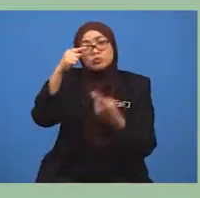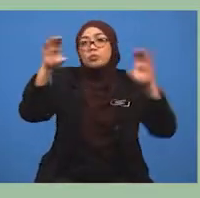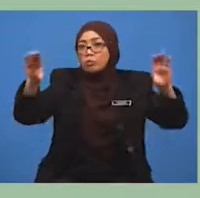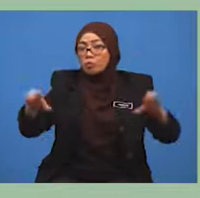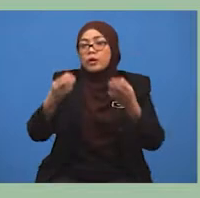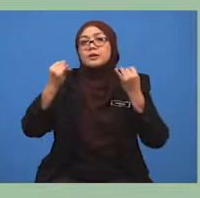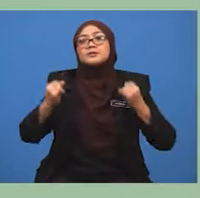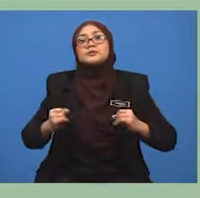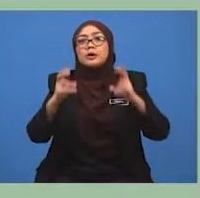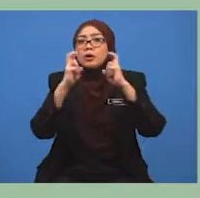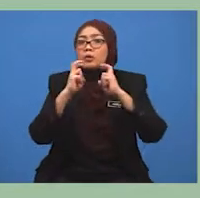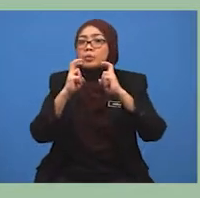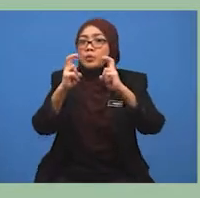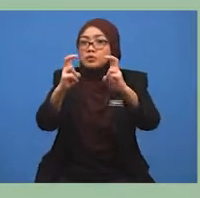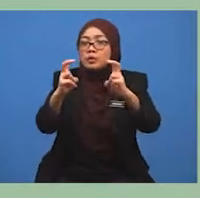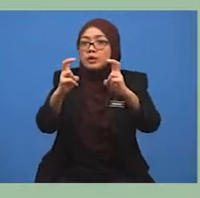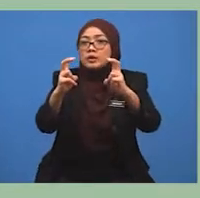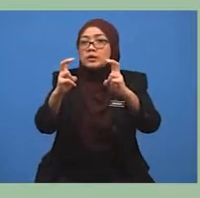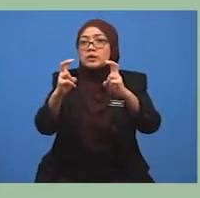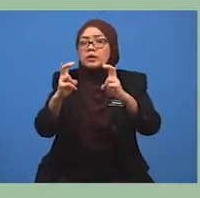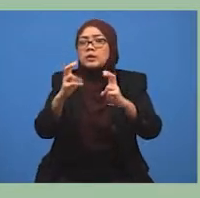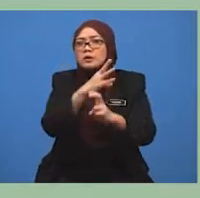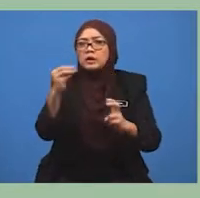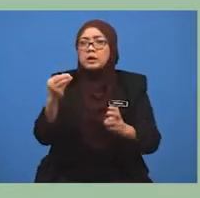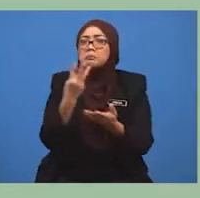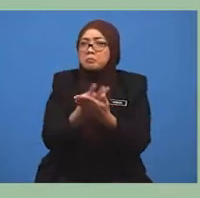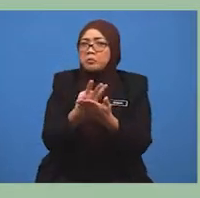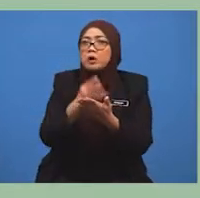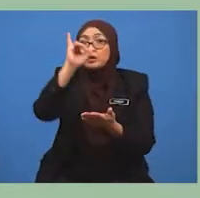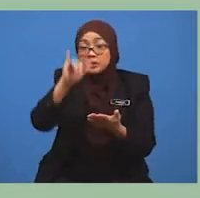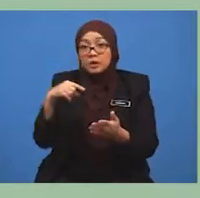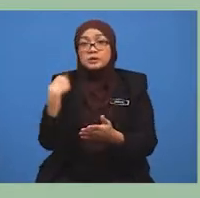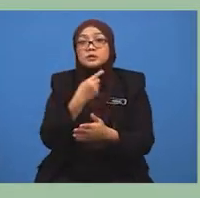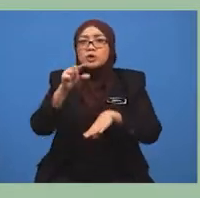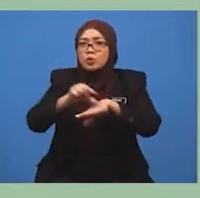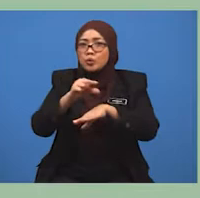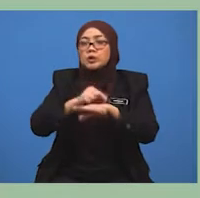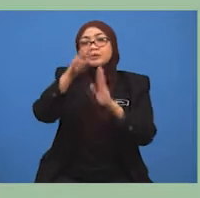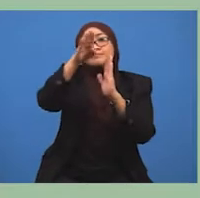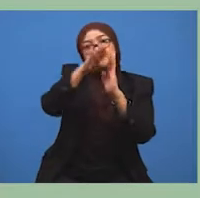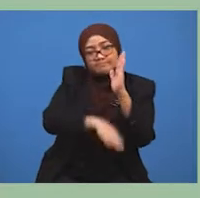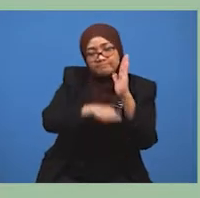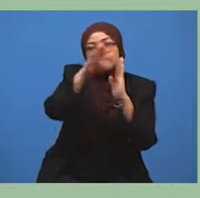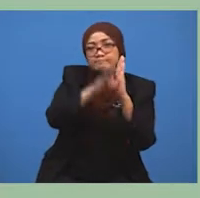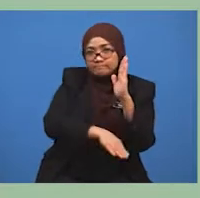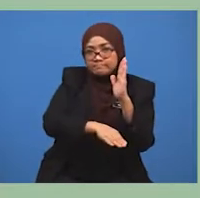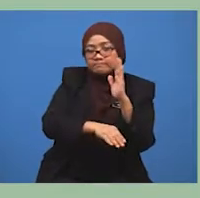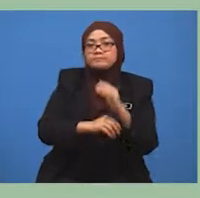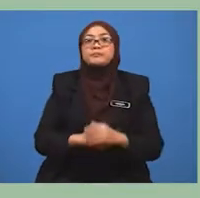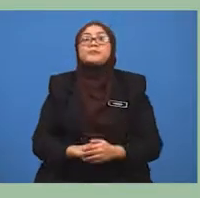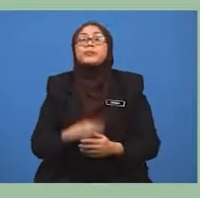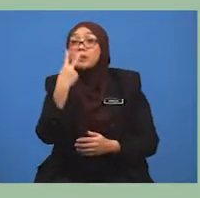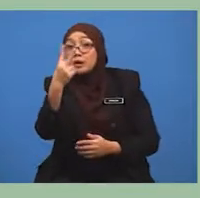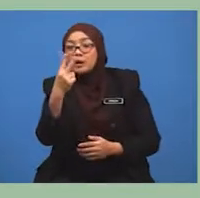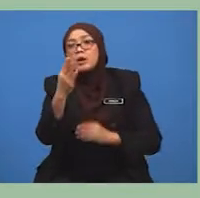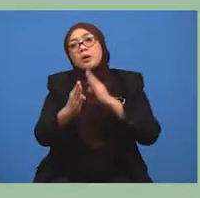kos pembinaan jaringan jalan raya adalah rendah. Selain itu, terdapat juga bentuk muka